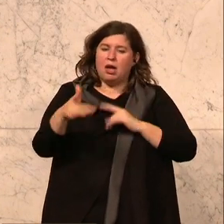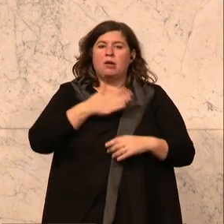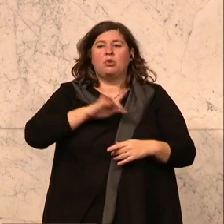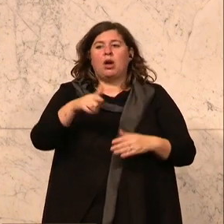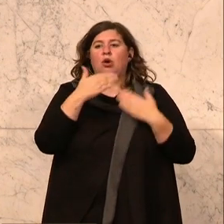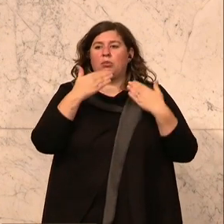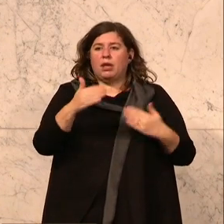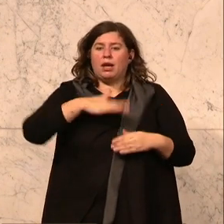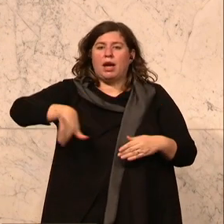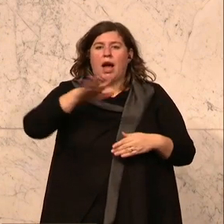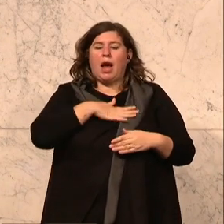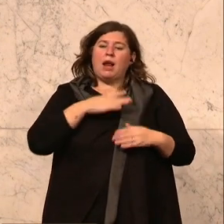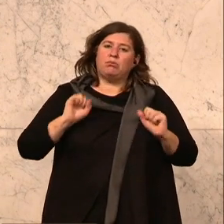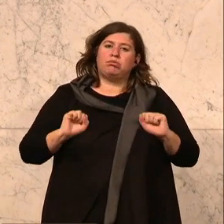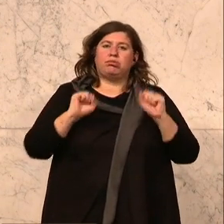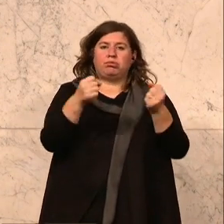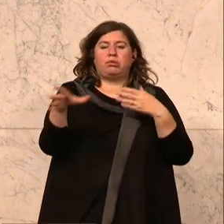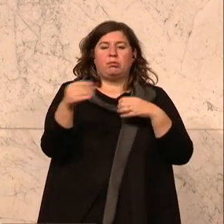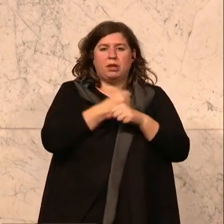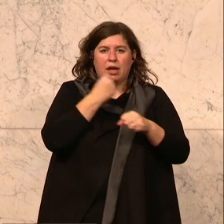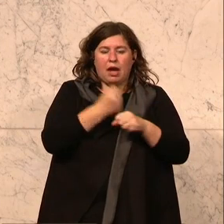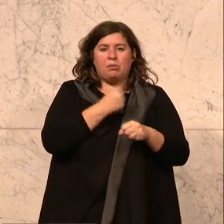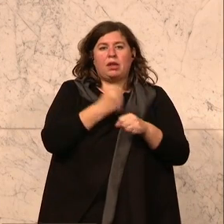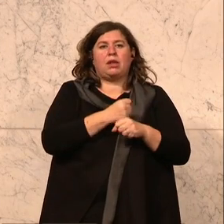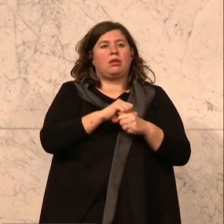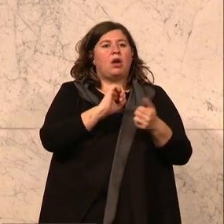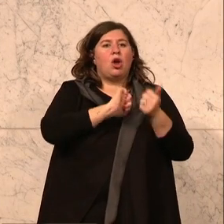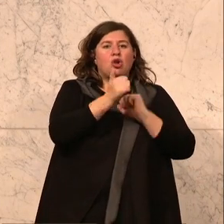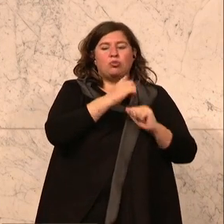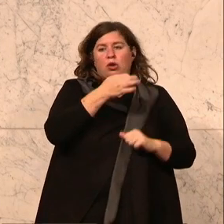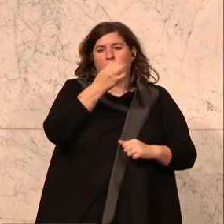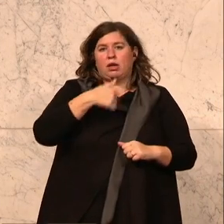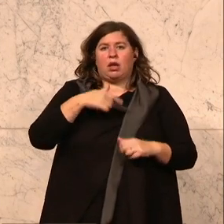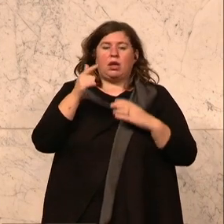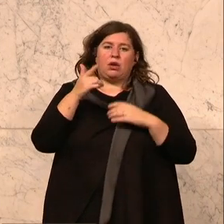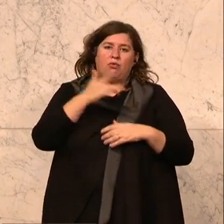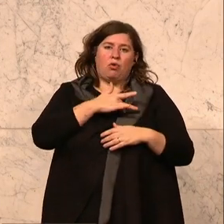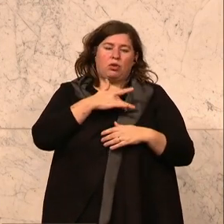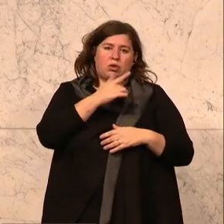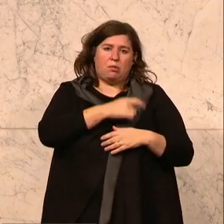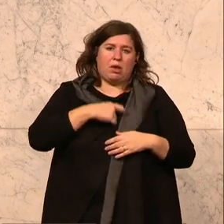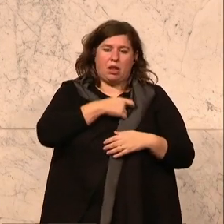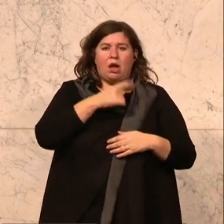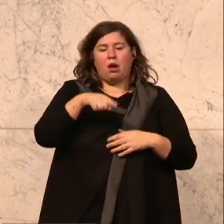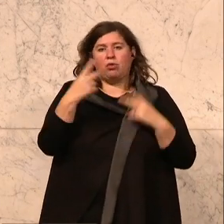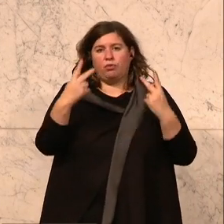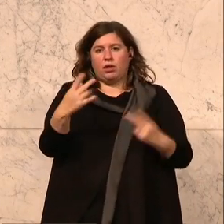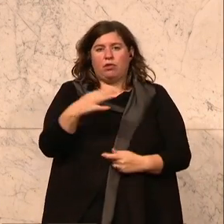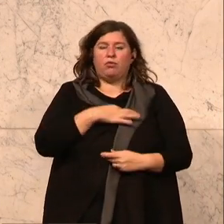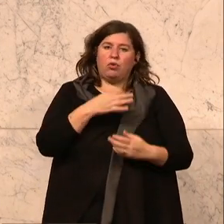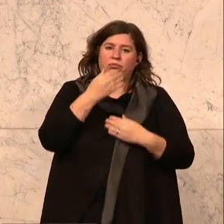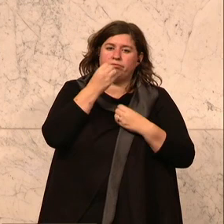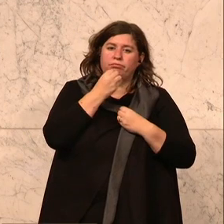bedanken bei allen, die hier ihren Beitrag auch geleistet haben. Als Sportsprecher der Volkspartei ist es mir auch wichtig zu sagen, dass wir natürlich